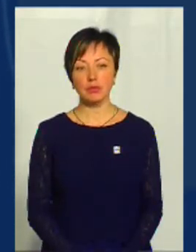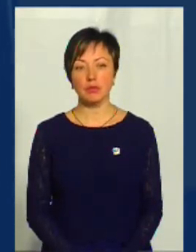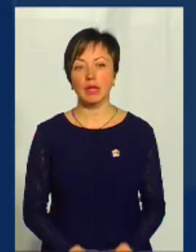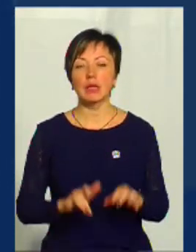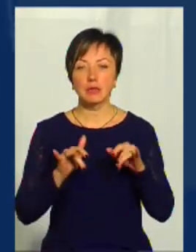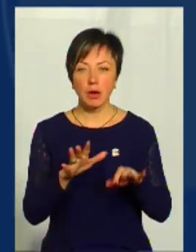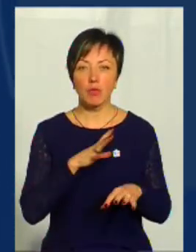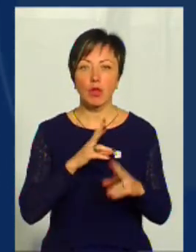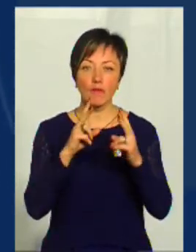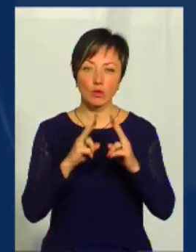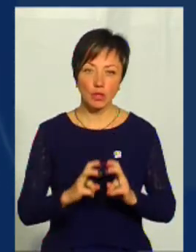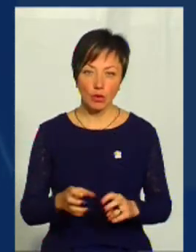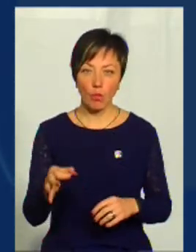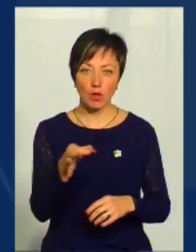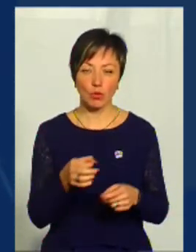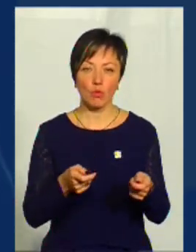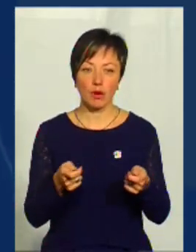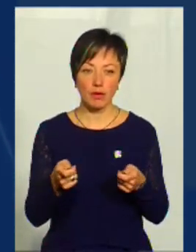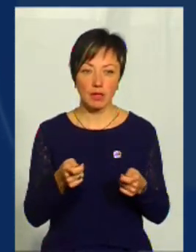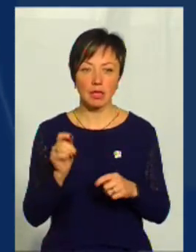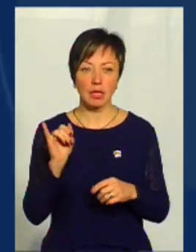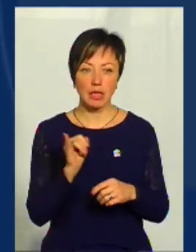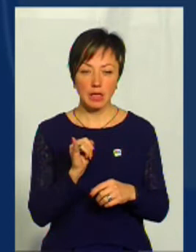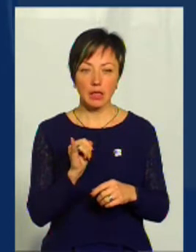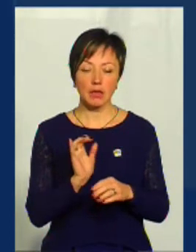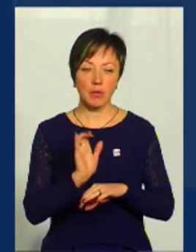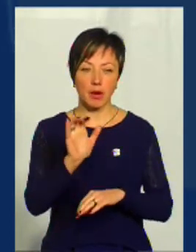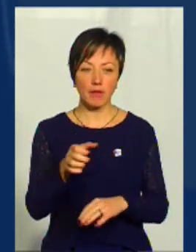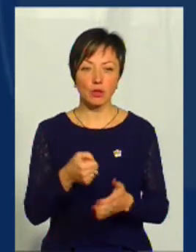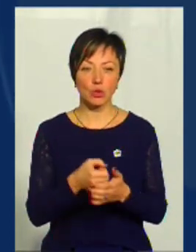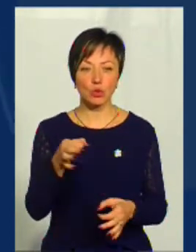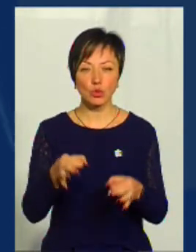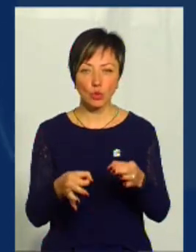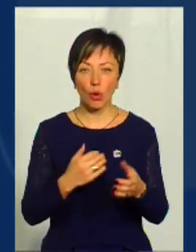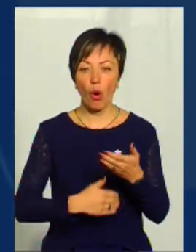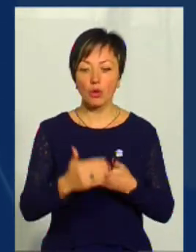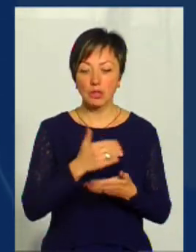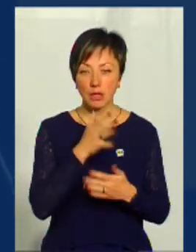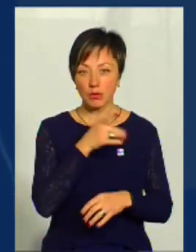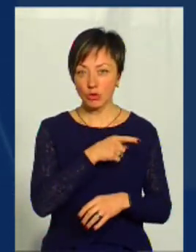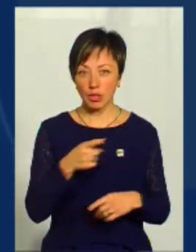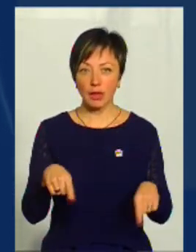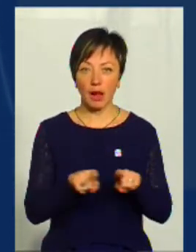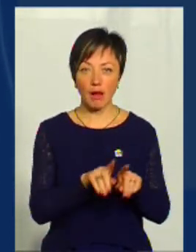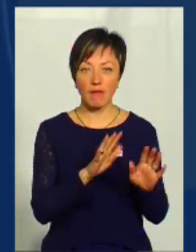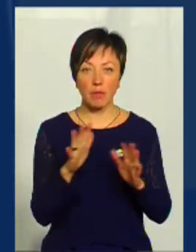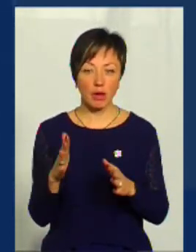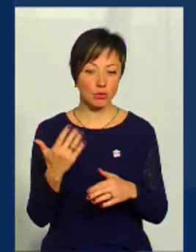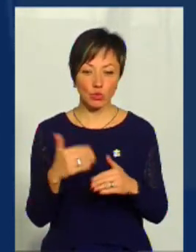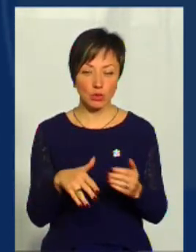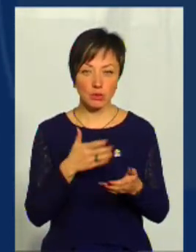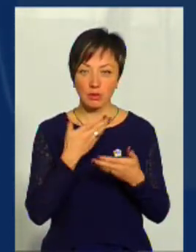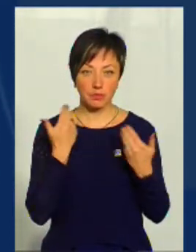перебували в розслідуванні в обласному управлінні і пішли до суду. Останнім часом таких випадків уже не